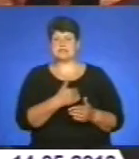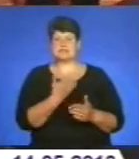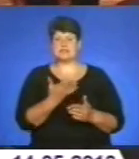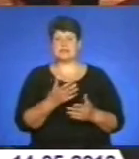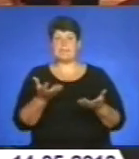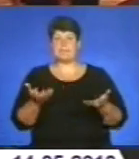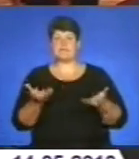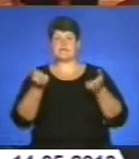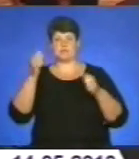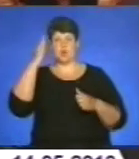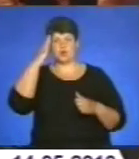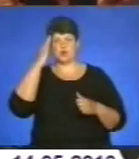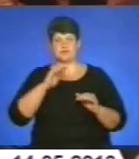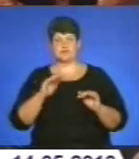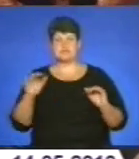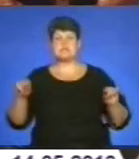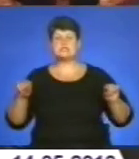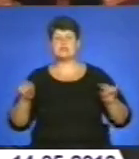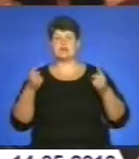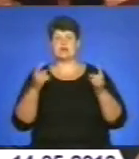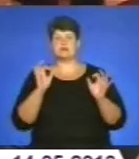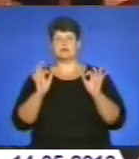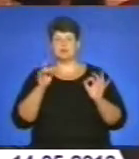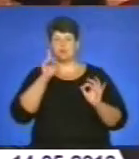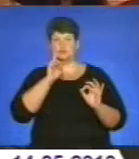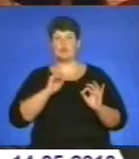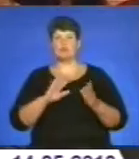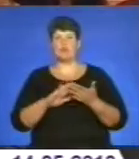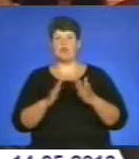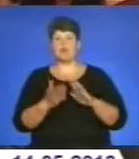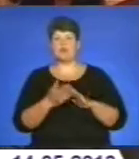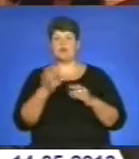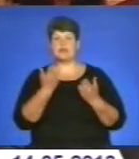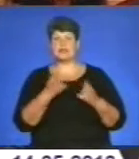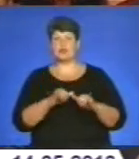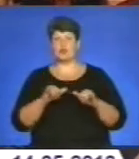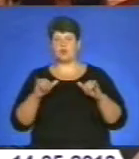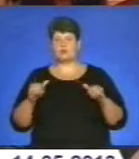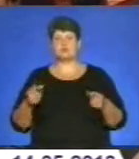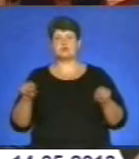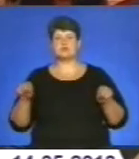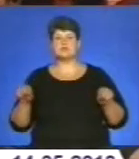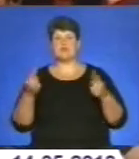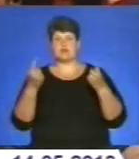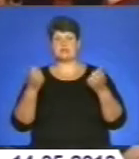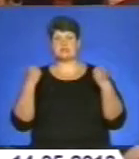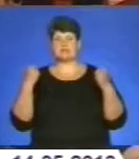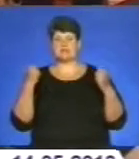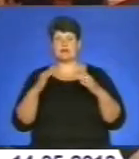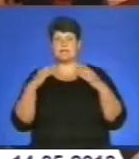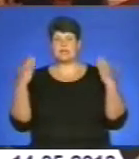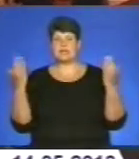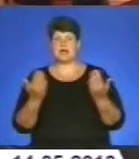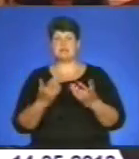обдарованих дітей, створення відповідних комфортних умов для їхнього розвитку, створення спортивних майданчиків, забезпечення